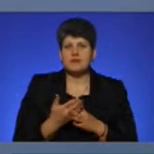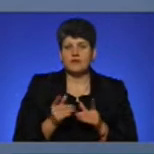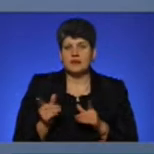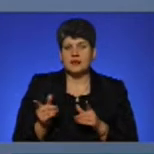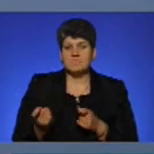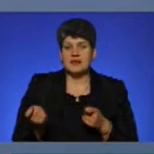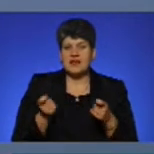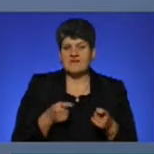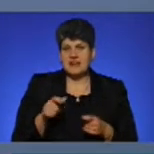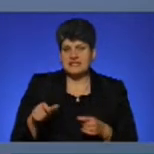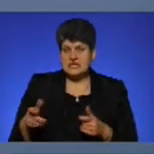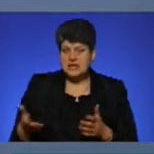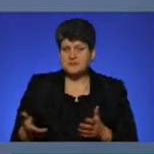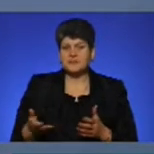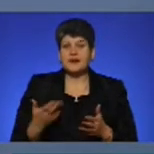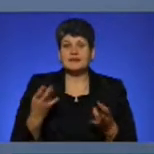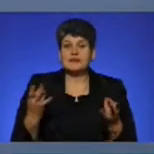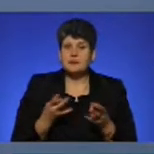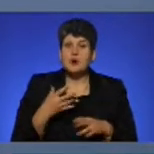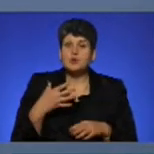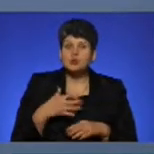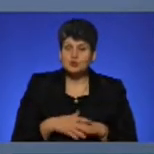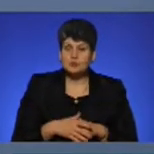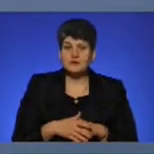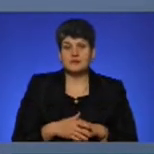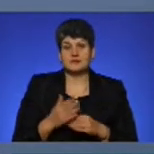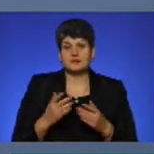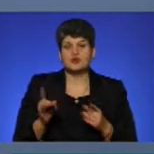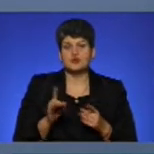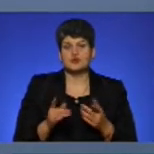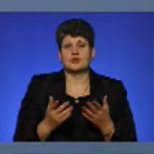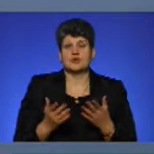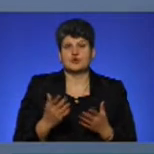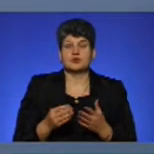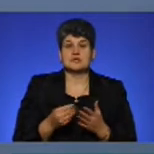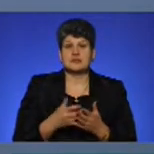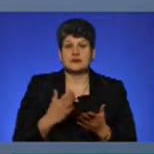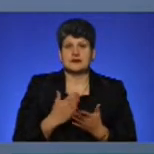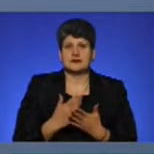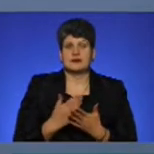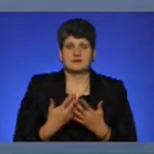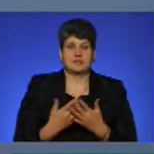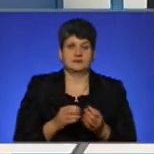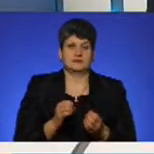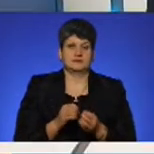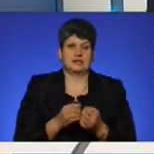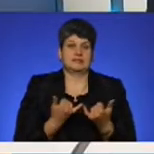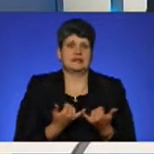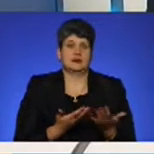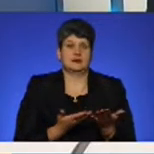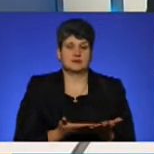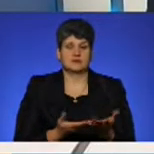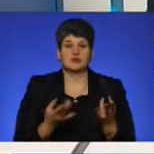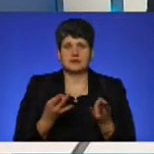Але треба розуміти, що, якщо тариф є, от, наприклад, от такий, як він є зараз, то